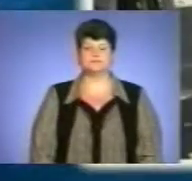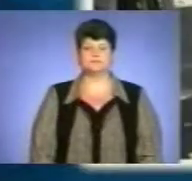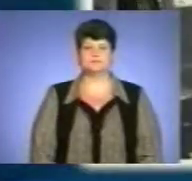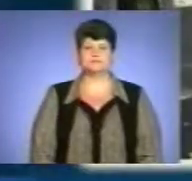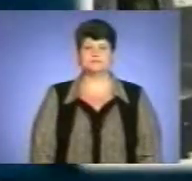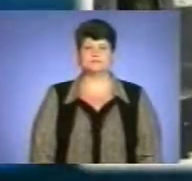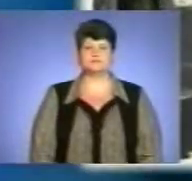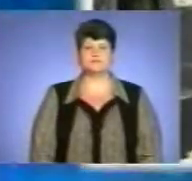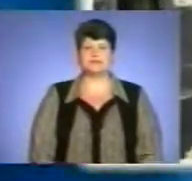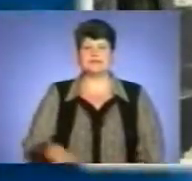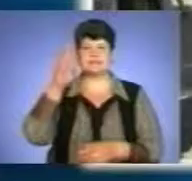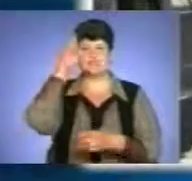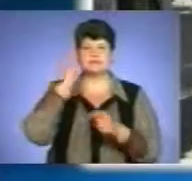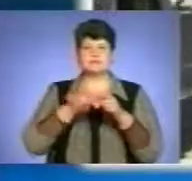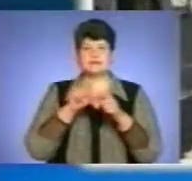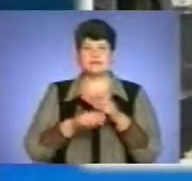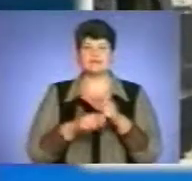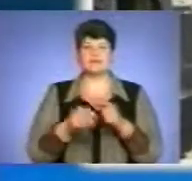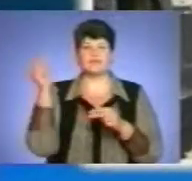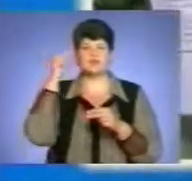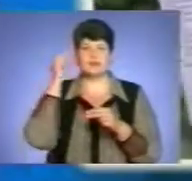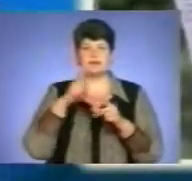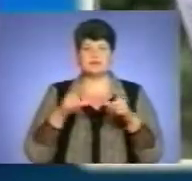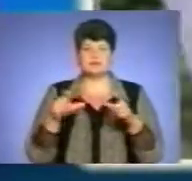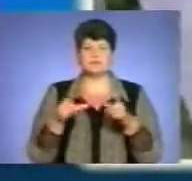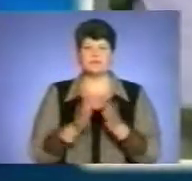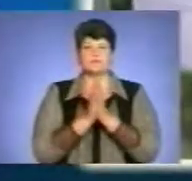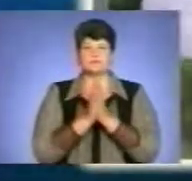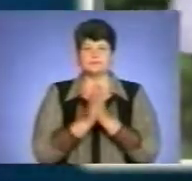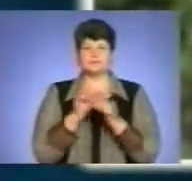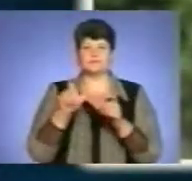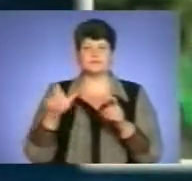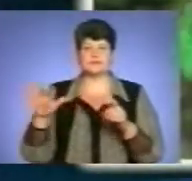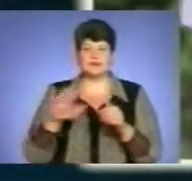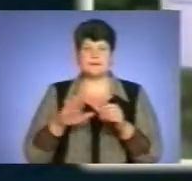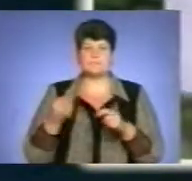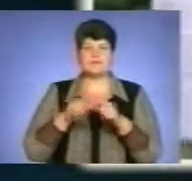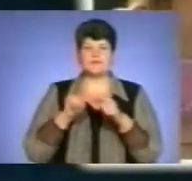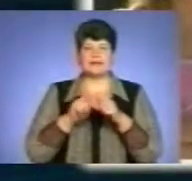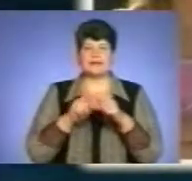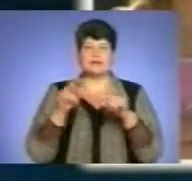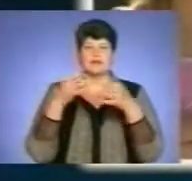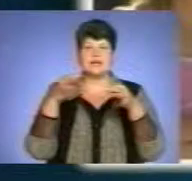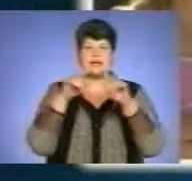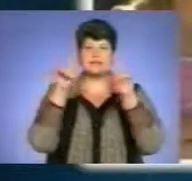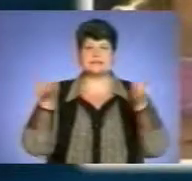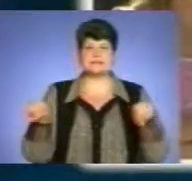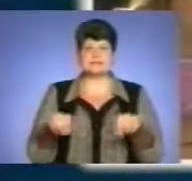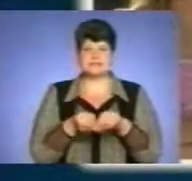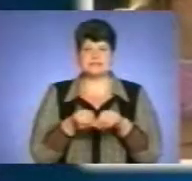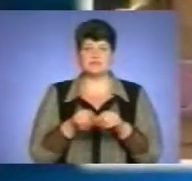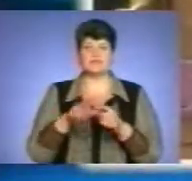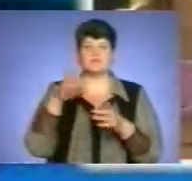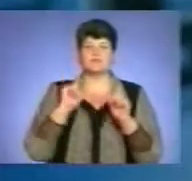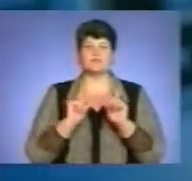Державна інспекція навчальних закладів закликає абітурієнтів перевіряти наявність ліцензій у вищих навчальних закладах, до яких вони подають